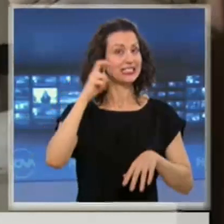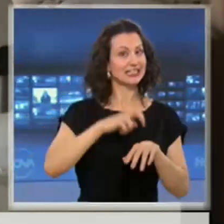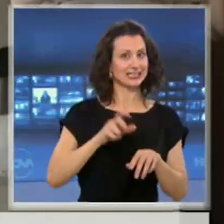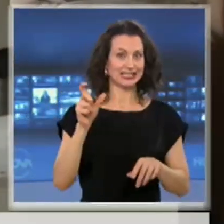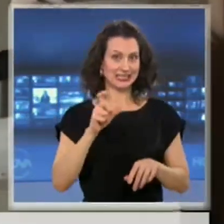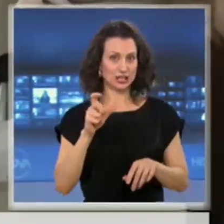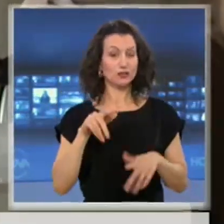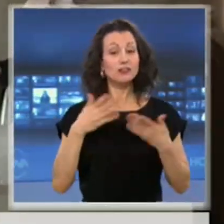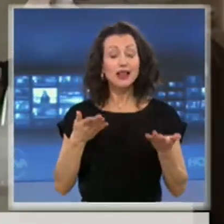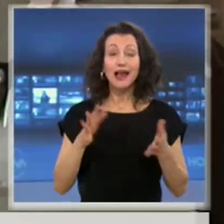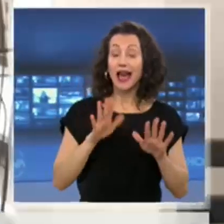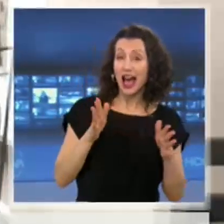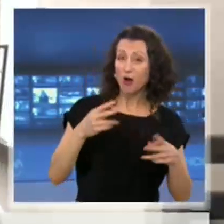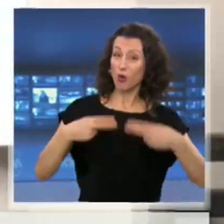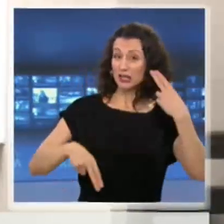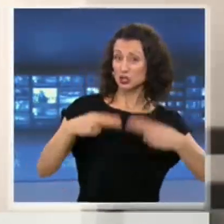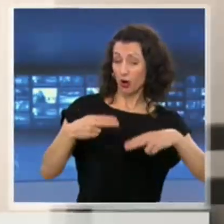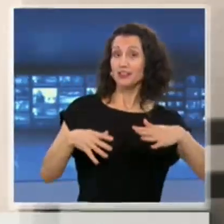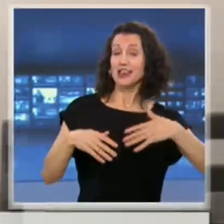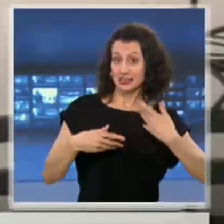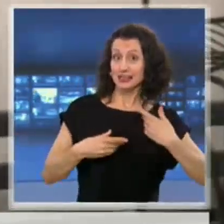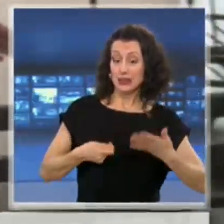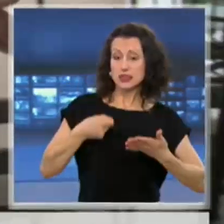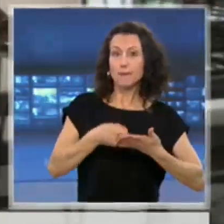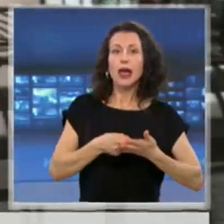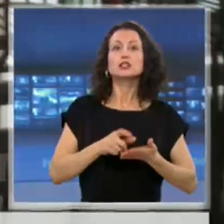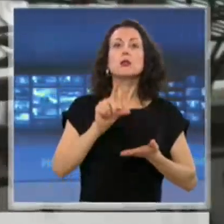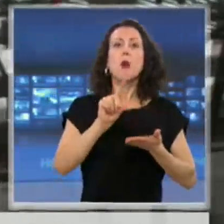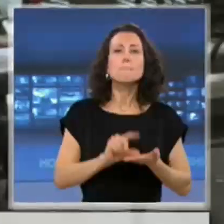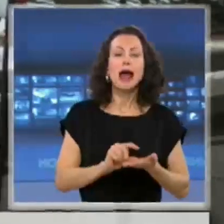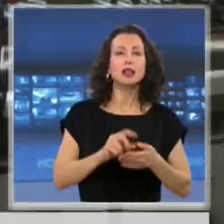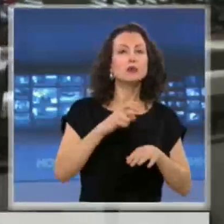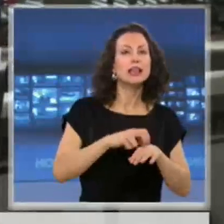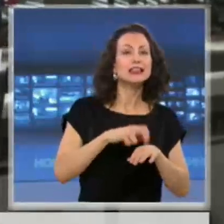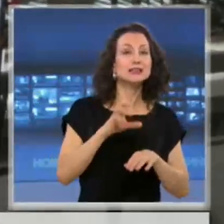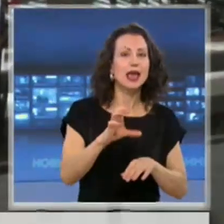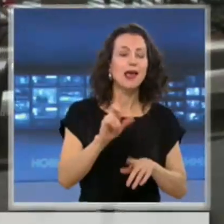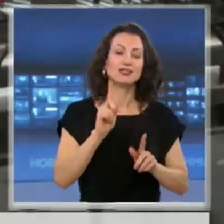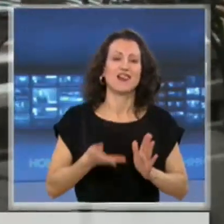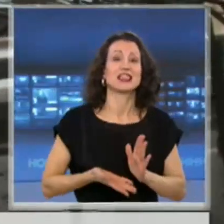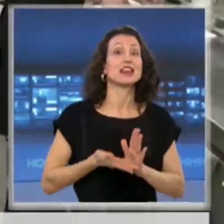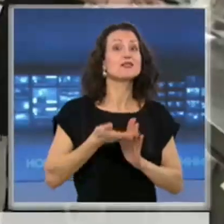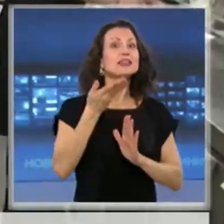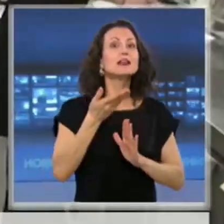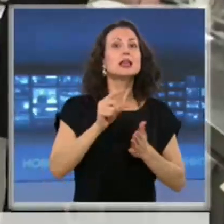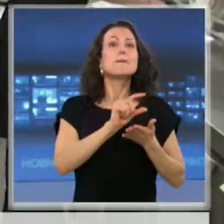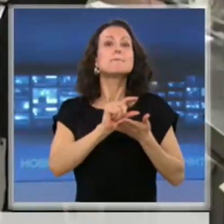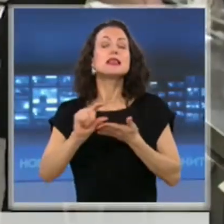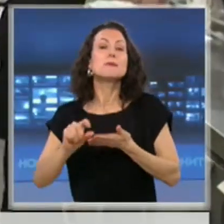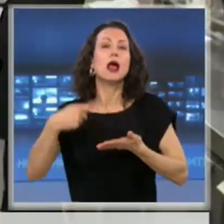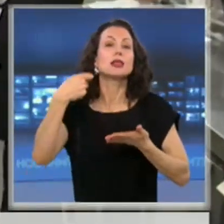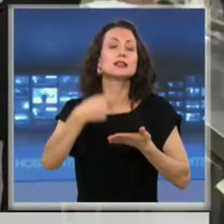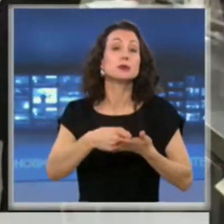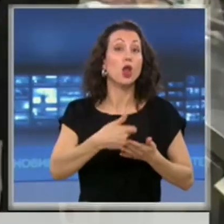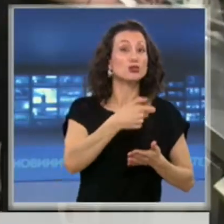Така, ако от бранша искат да плащат по-малка данъчна ставка, то ще трябва да вдигнат минималната заплата в сектора от 610